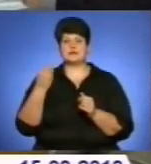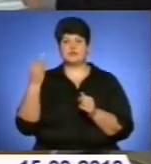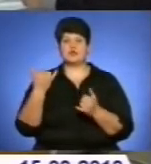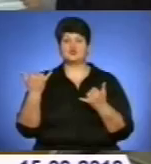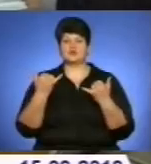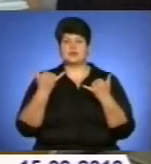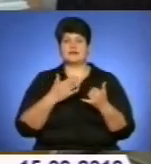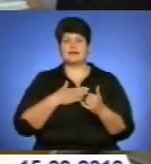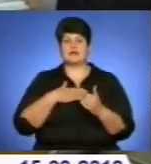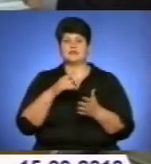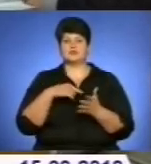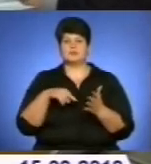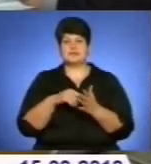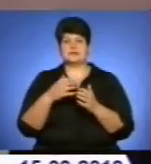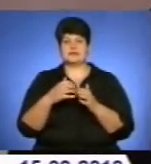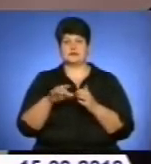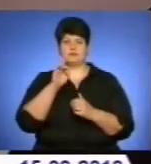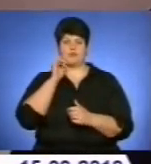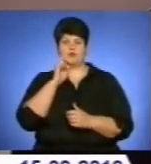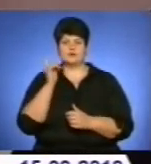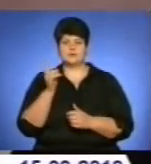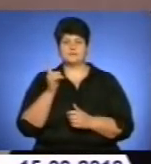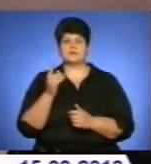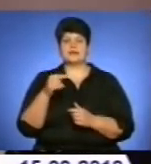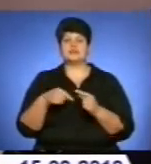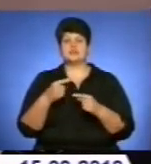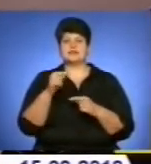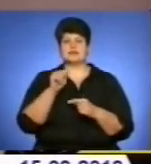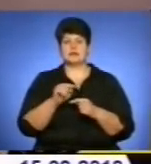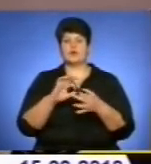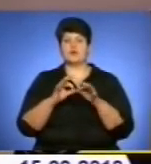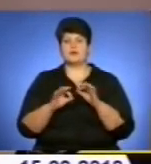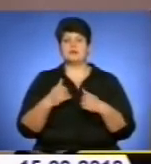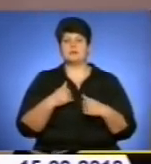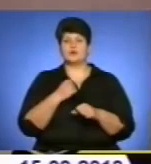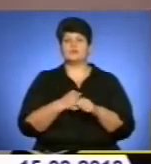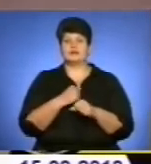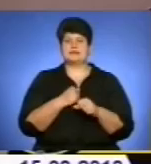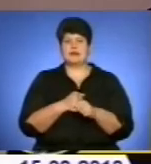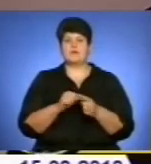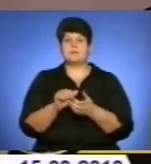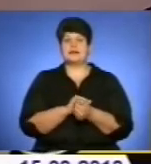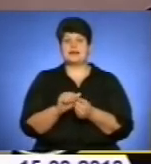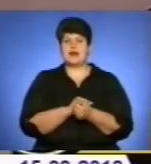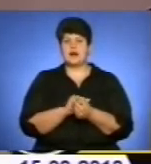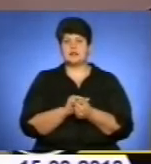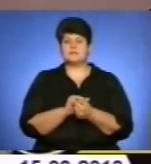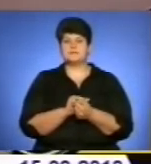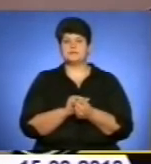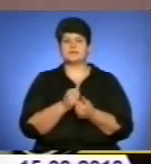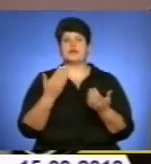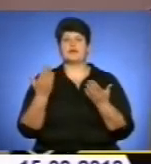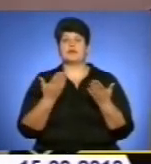Призовий фонд для переможців Тернополизнавчої олімпіади досить значний. Таким чином, представники влади та організатори цієї альтернативної